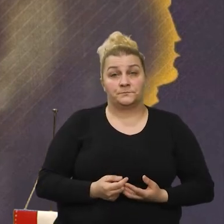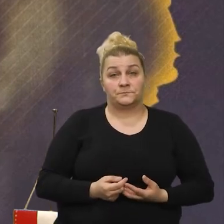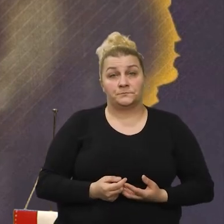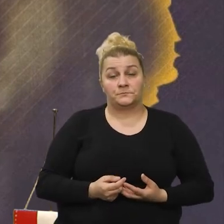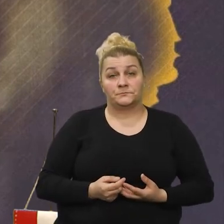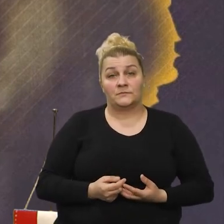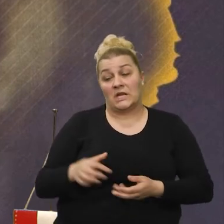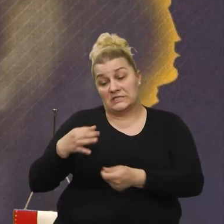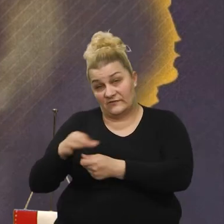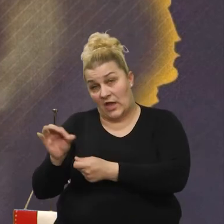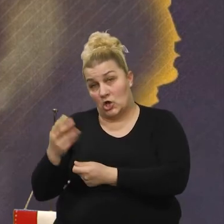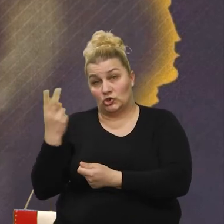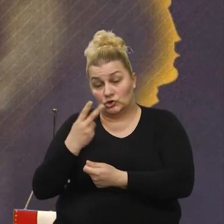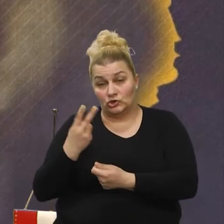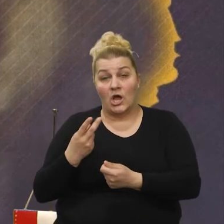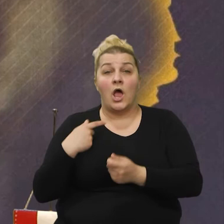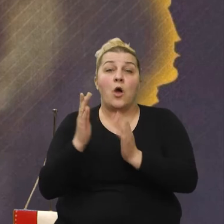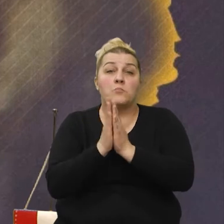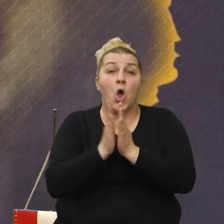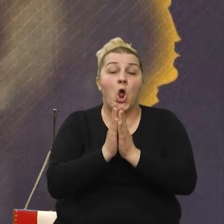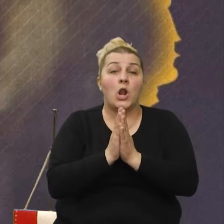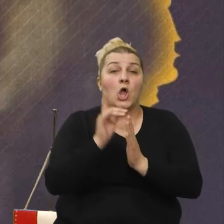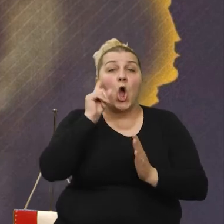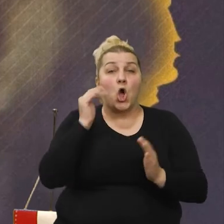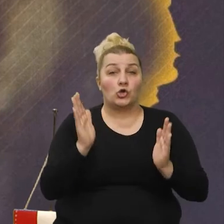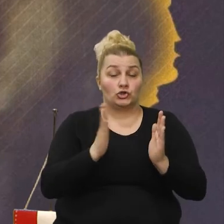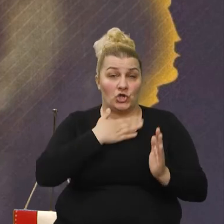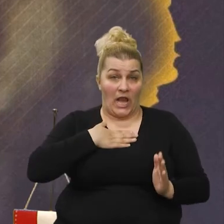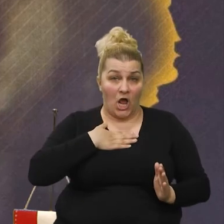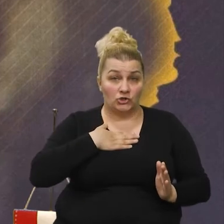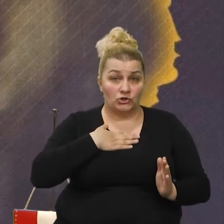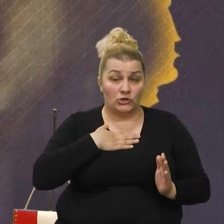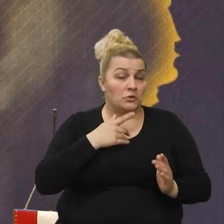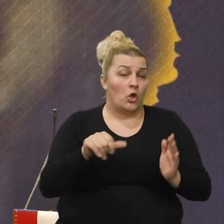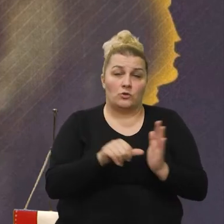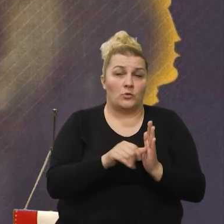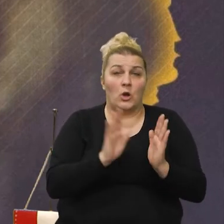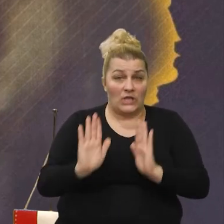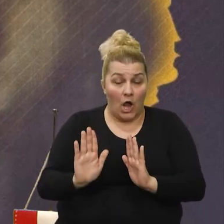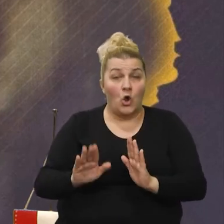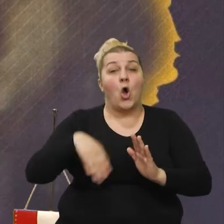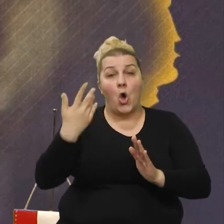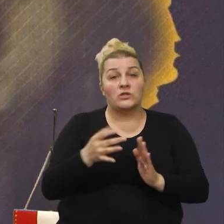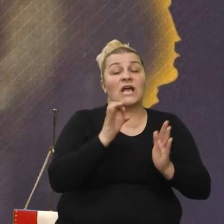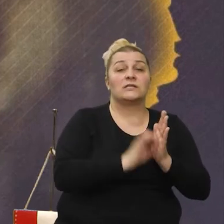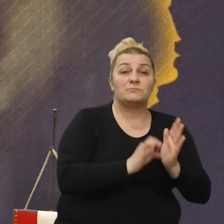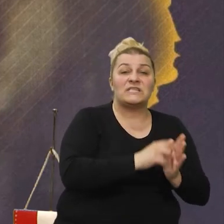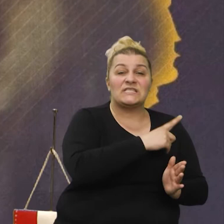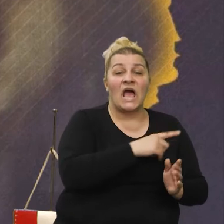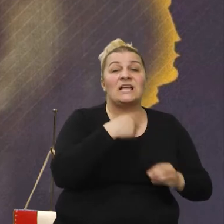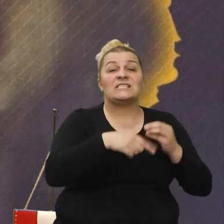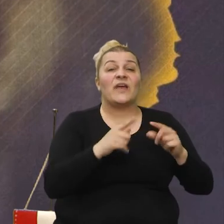i zapalimo svijeću, izmolimo očena, što je onaj standard. Iza toga, obično je misao Svetoga Ante ili Svetoga Duje,